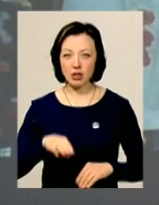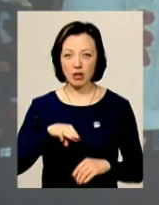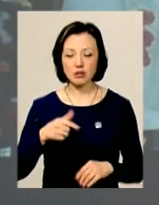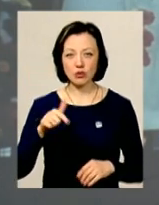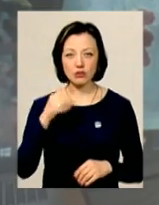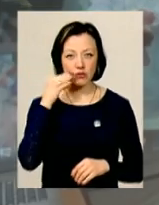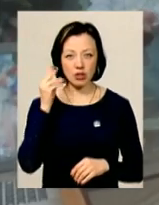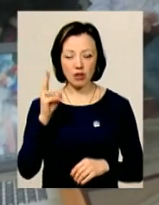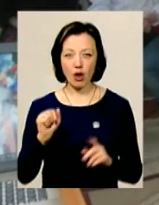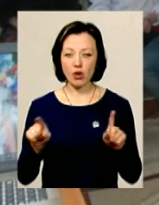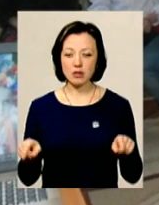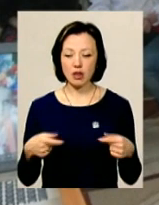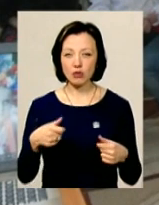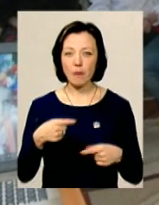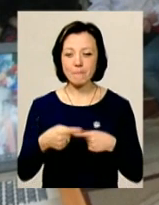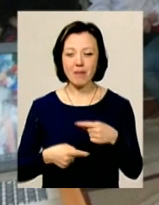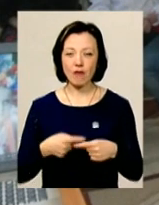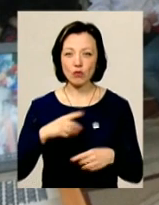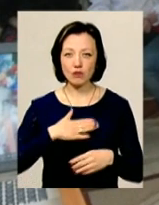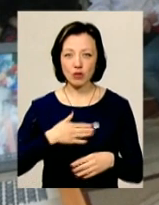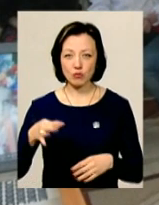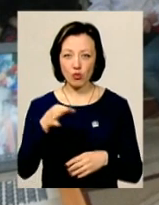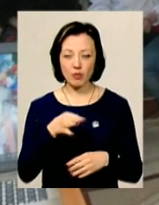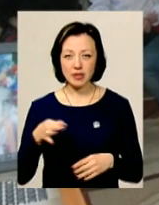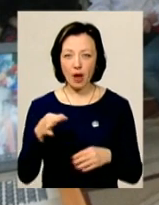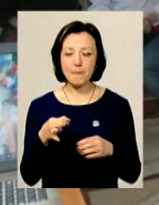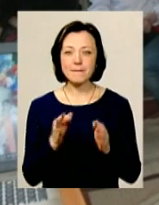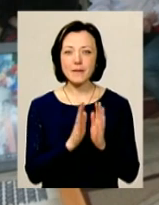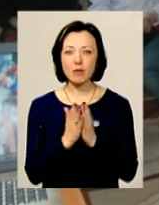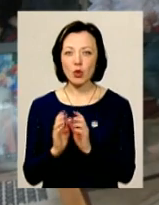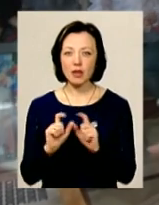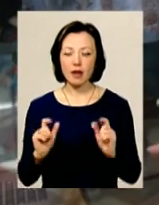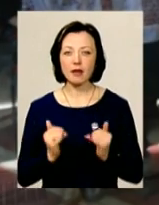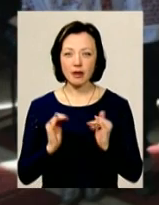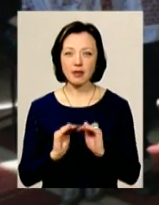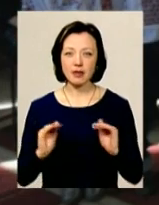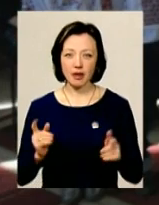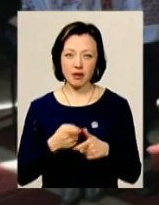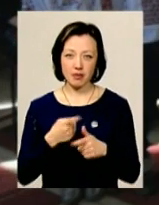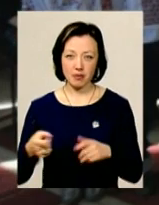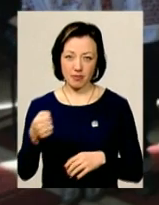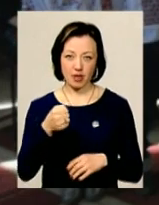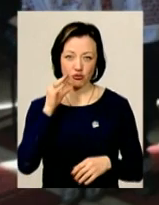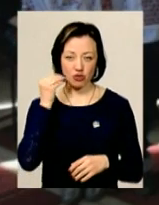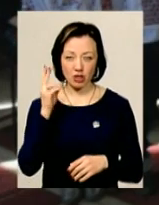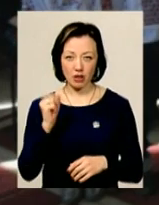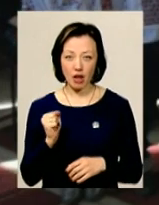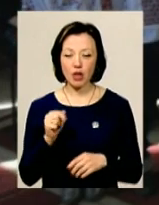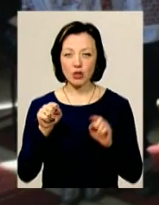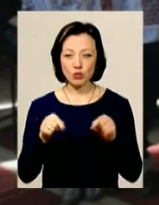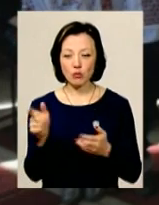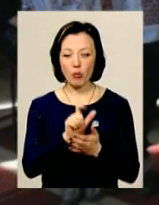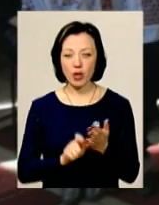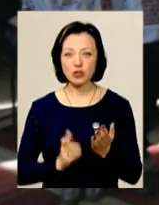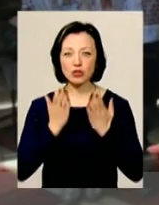Шевченка. Організатором марафону в нашому краї виступає обласна бібліотека для дітей, що носить кобзареве ім'я. У книгозбірній поезі у